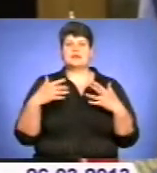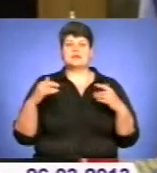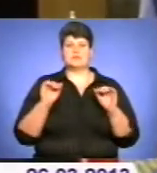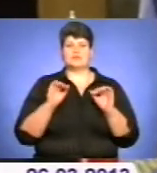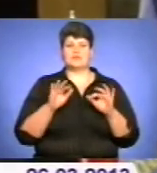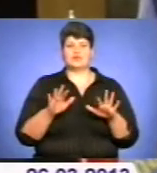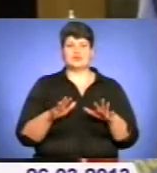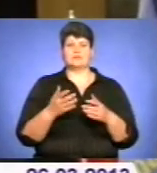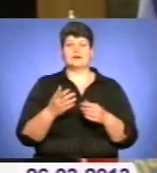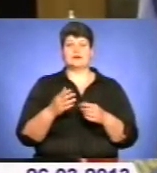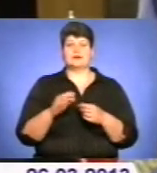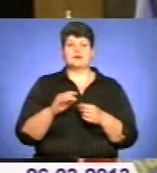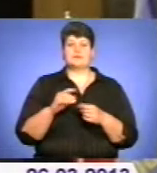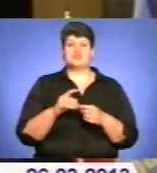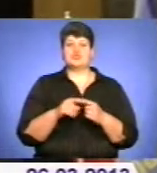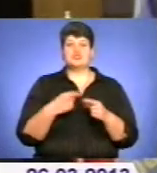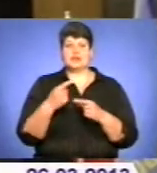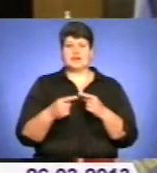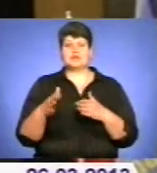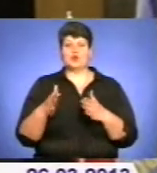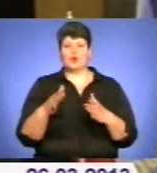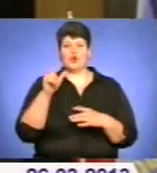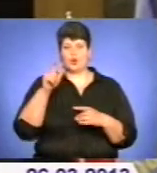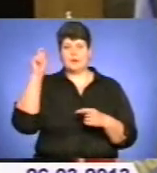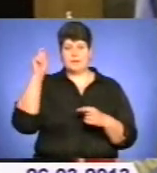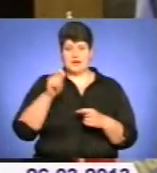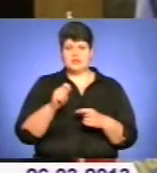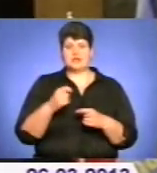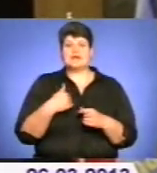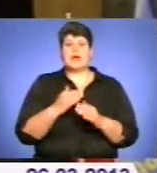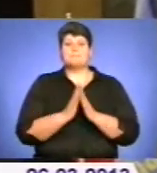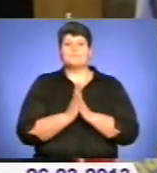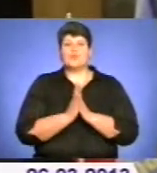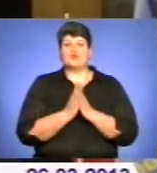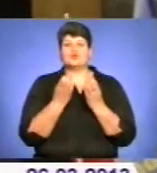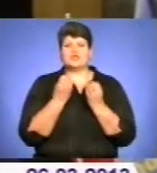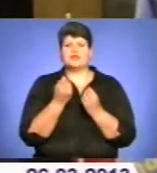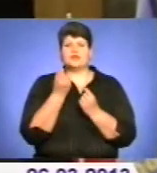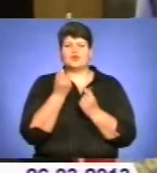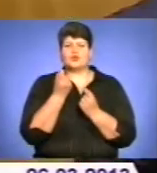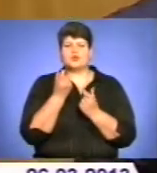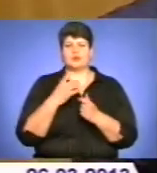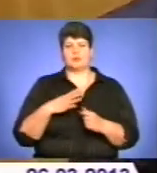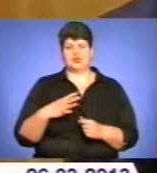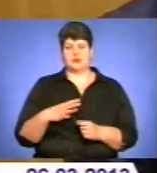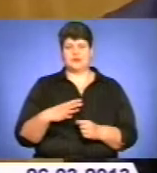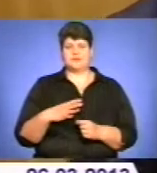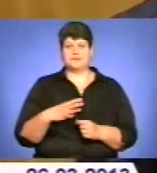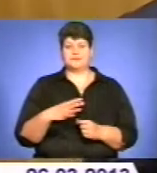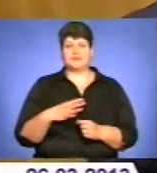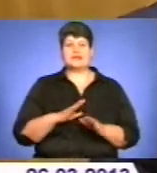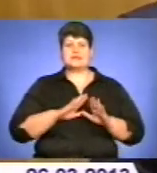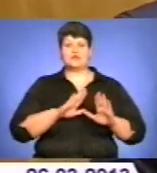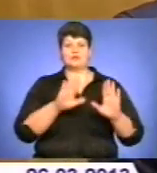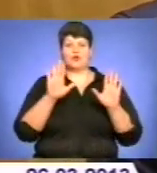через заметені і незаметені дороги будуть обиратися. Тобто я прошу ще трошки зачекати. Заступник голови